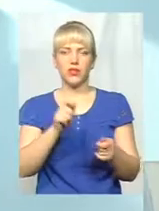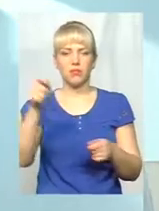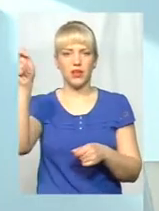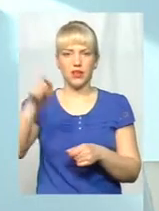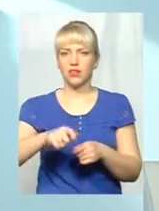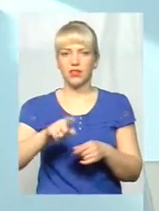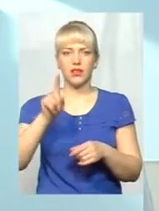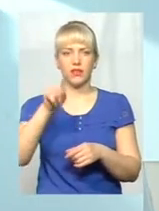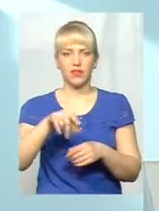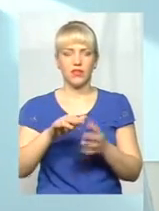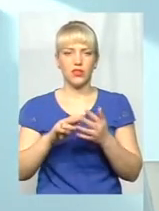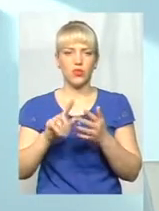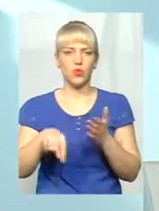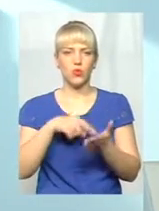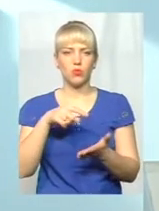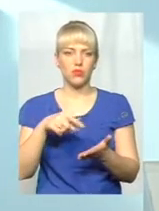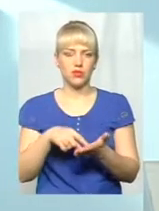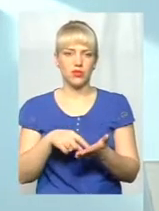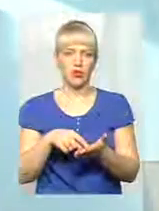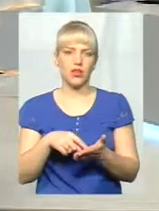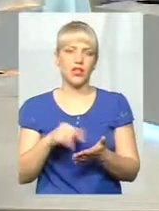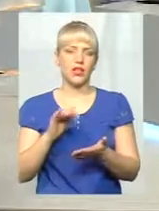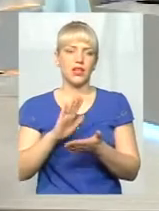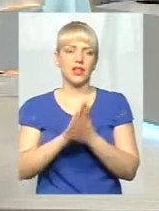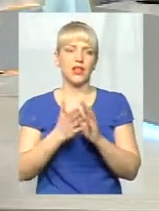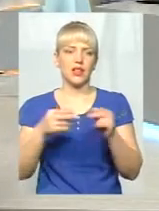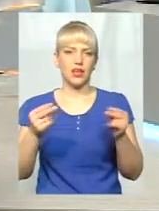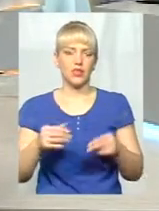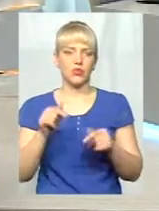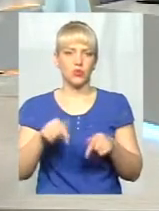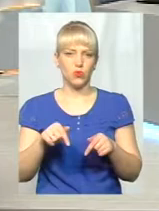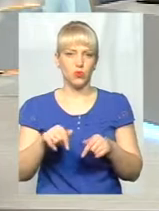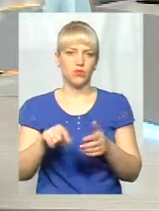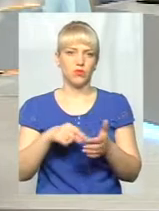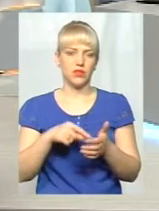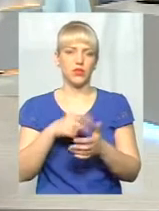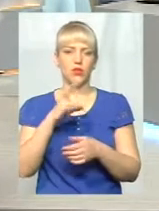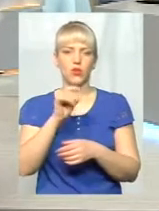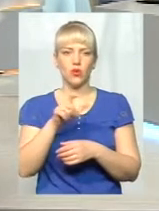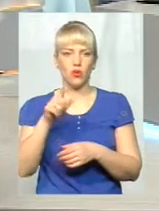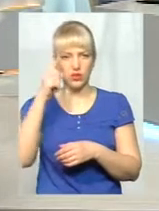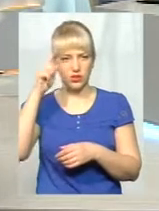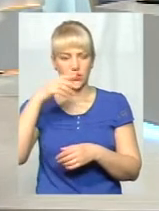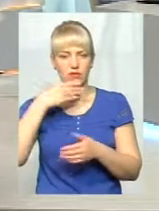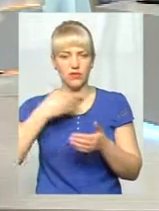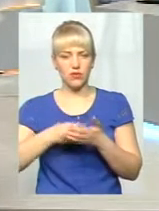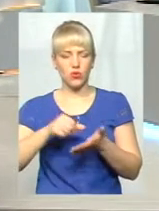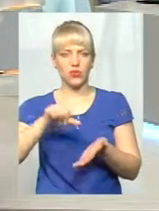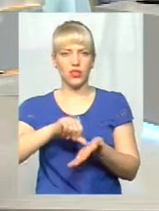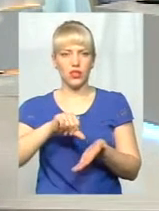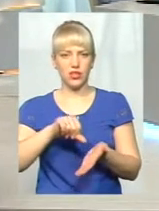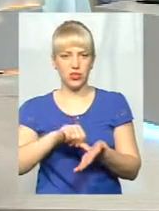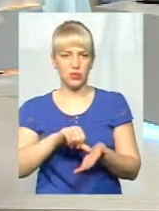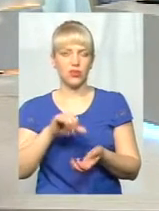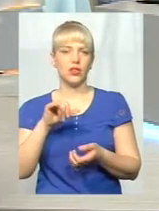заключити декларацію в місті. Але люди знають свого дільничого терапевта,